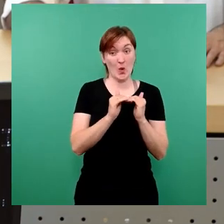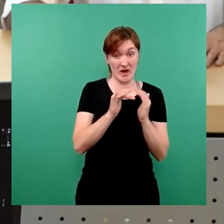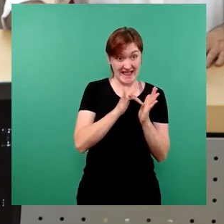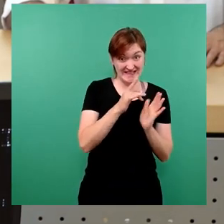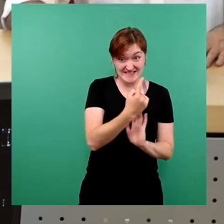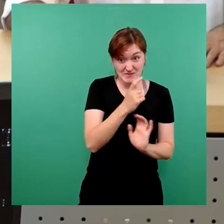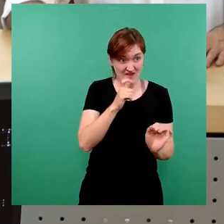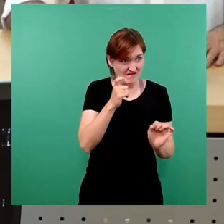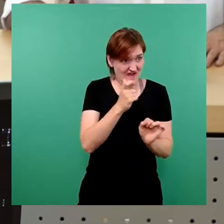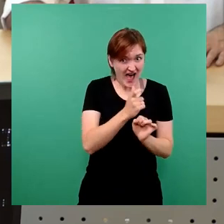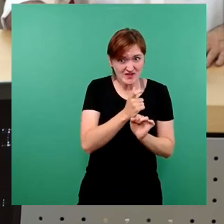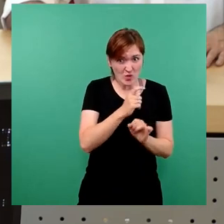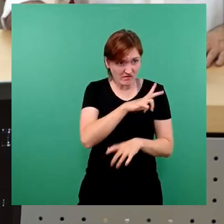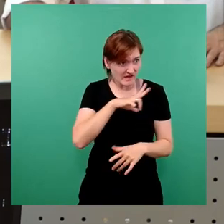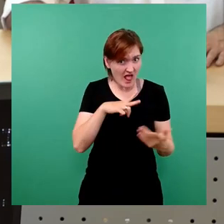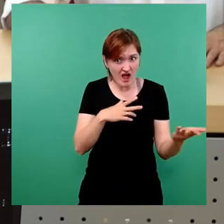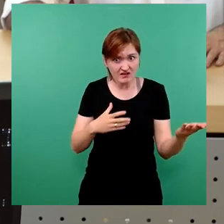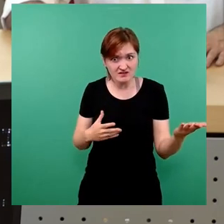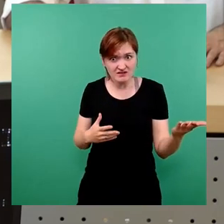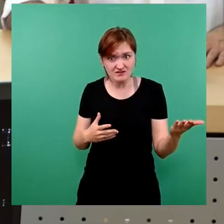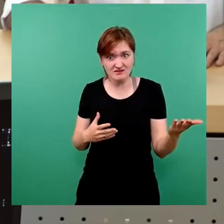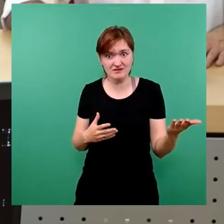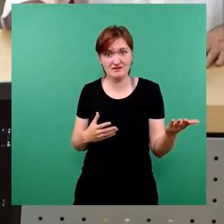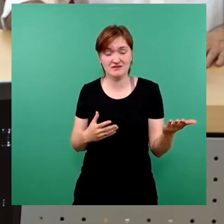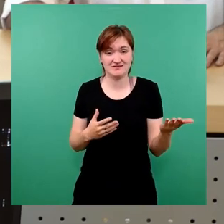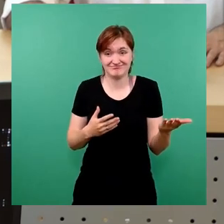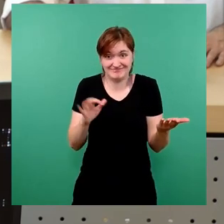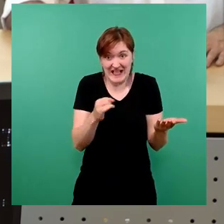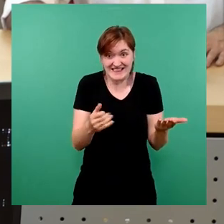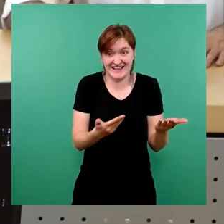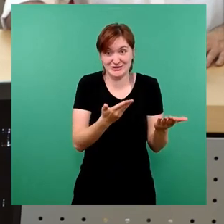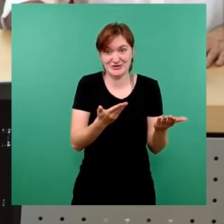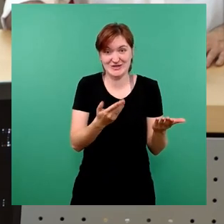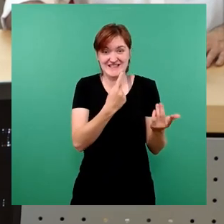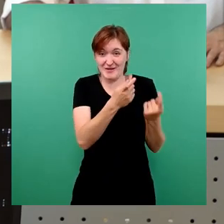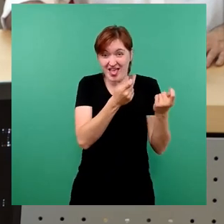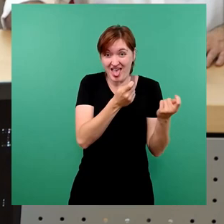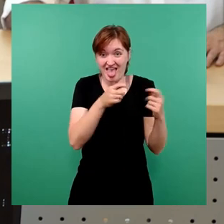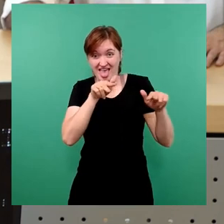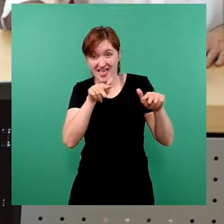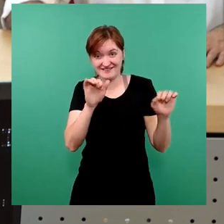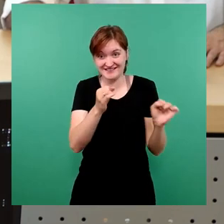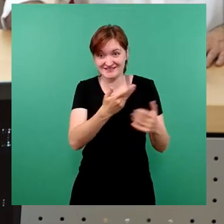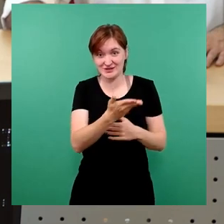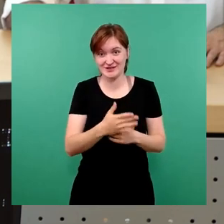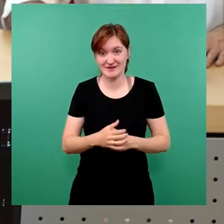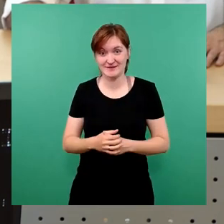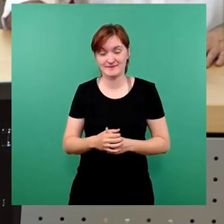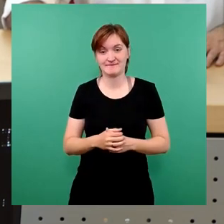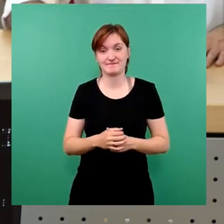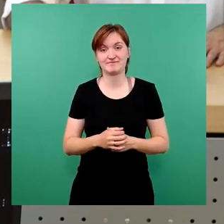verantwortlich. Das ist schon, ich meine, der